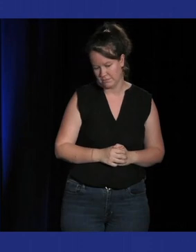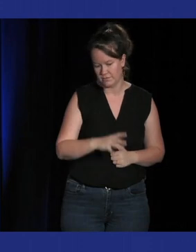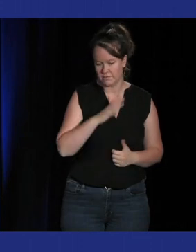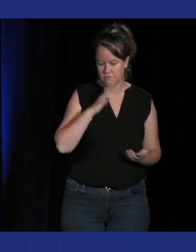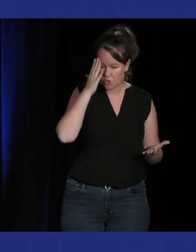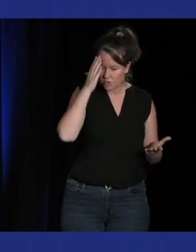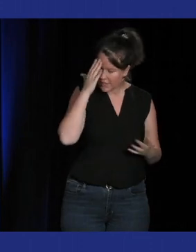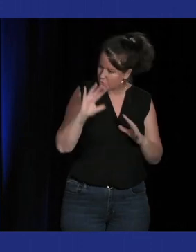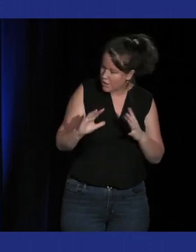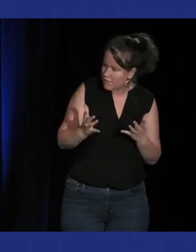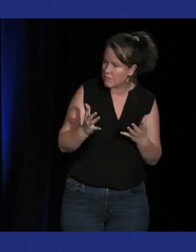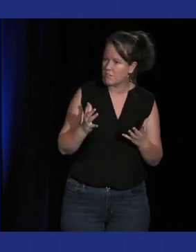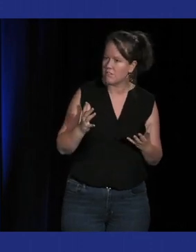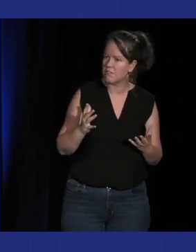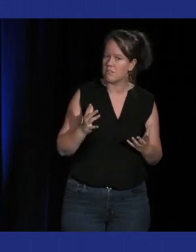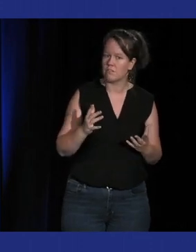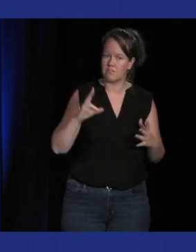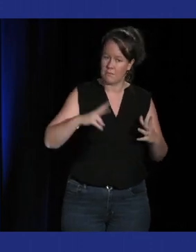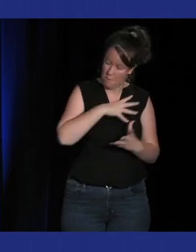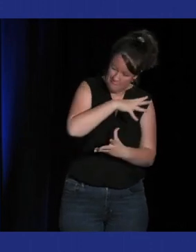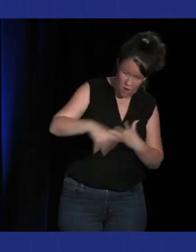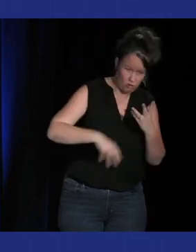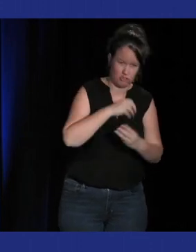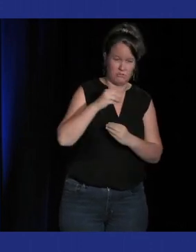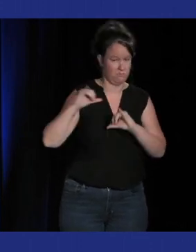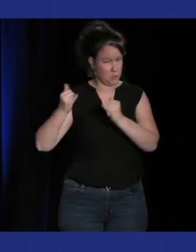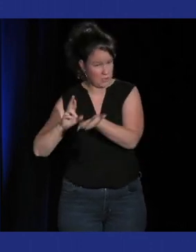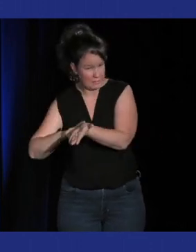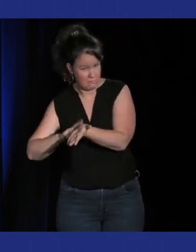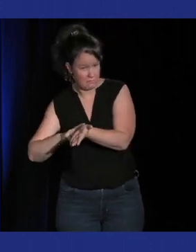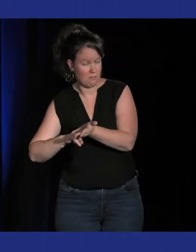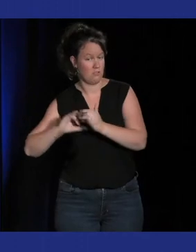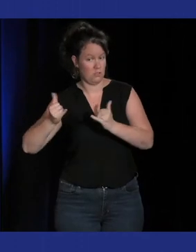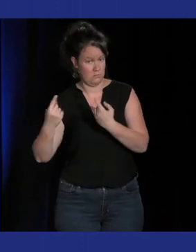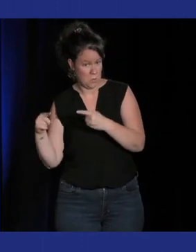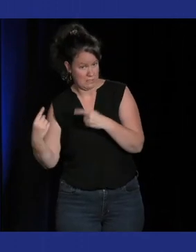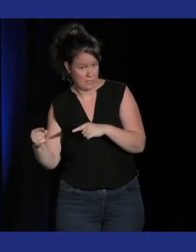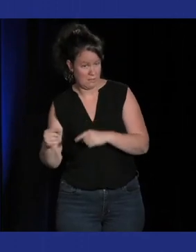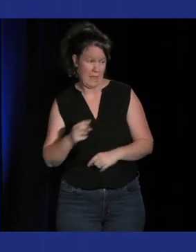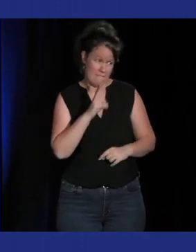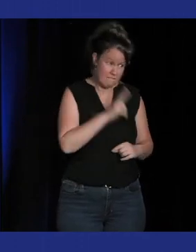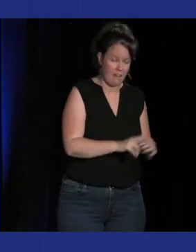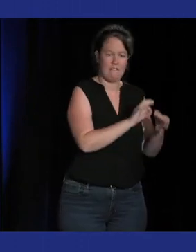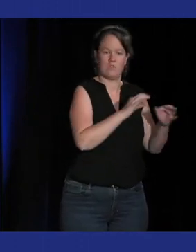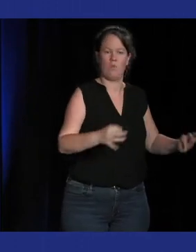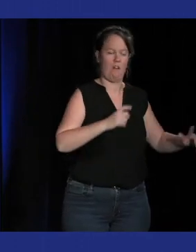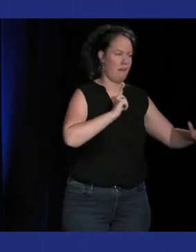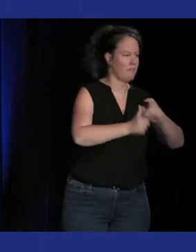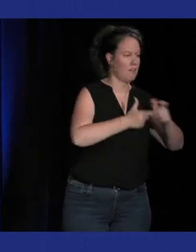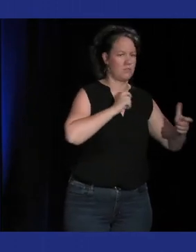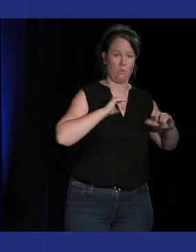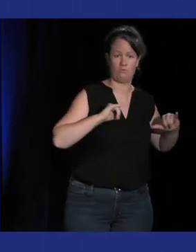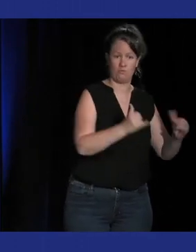encore plus mixer justement ces deux genres-là et avoir des jeux purement musicaux avec un vrai gameplay derrière qui ne soit pas juste du gameplay